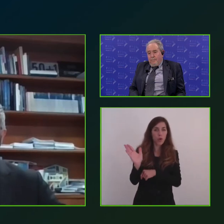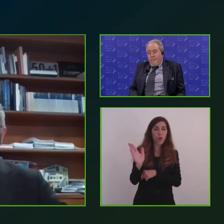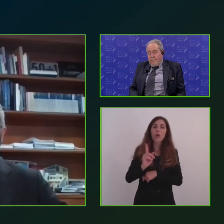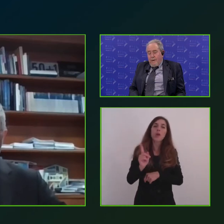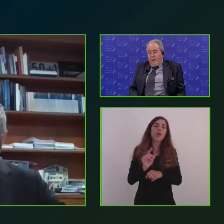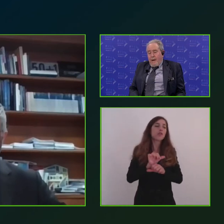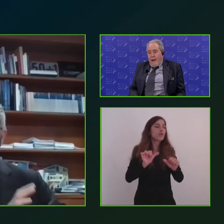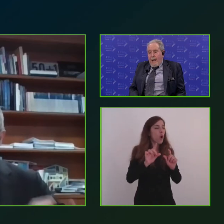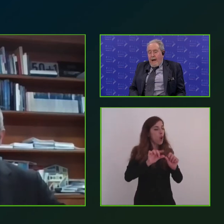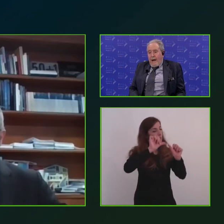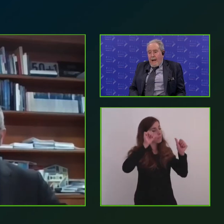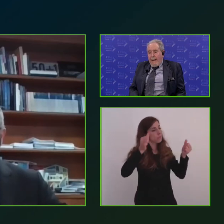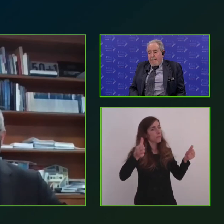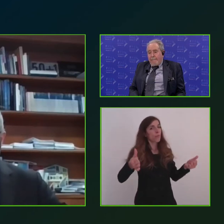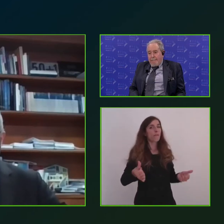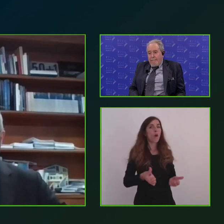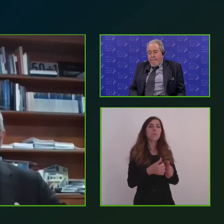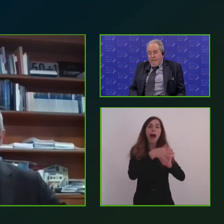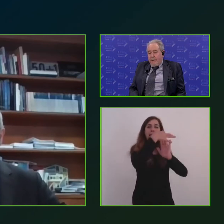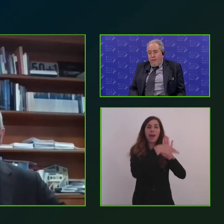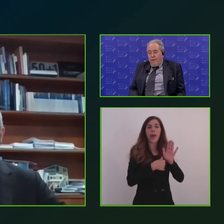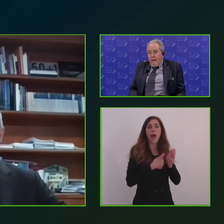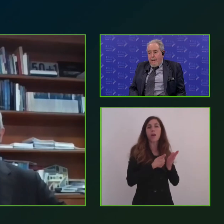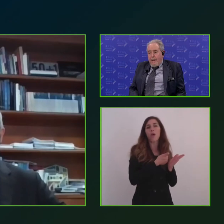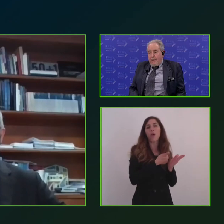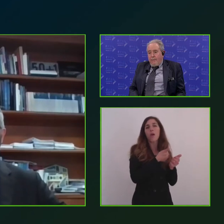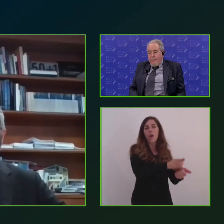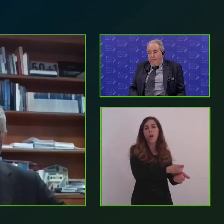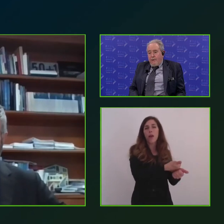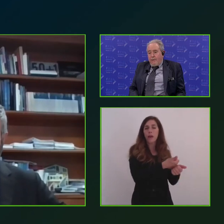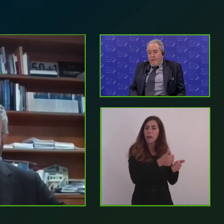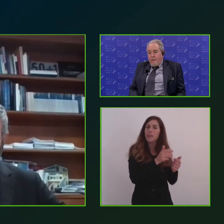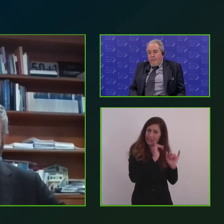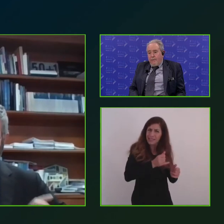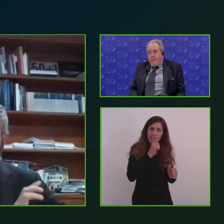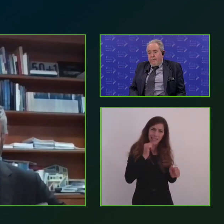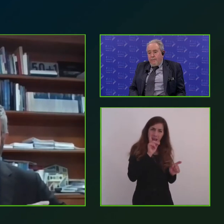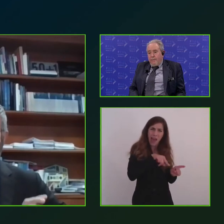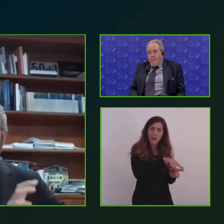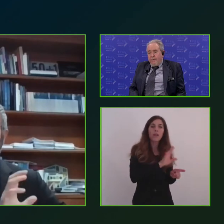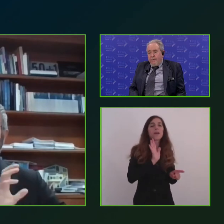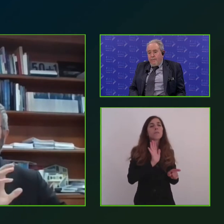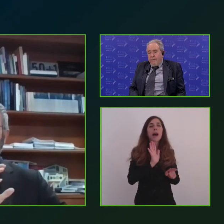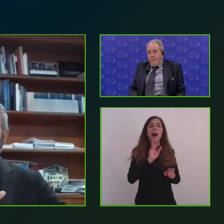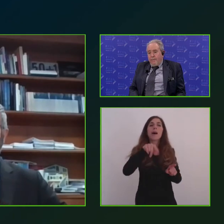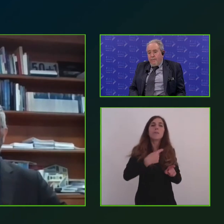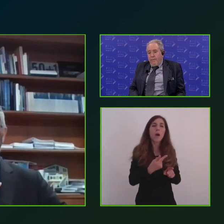formale con le regole, che pure quella ci serve perché ovviamente questa è sempre una politica pubblica. Infine,